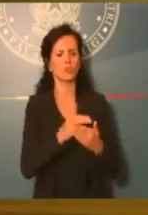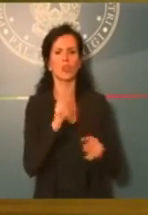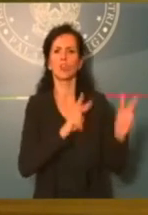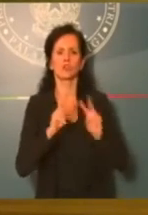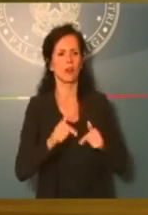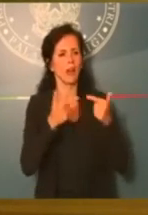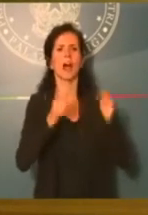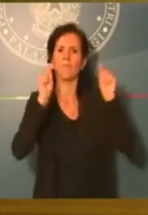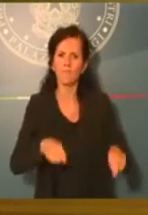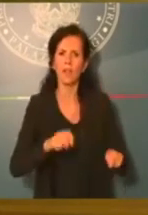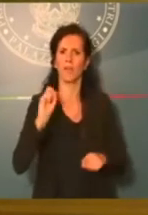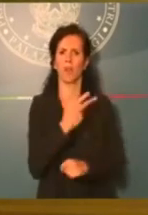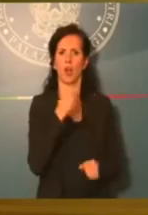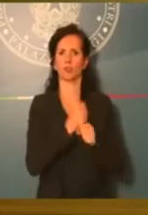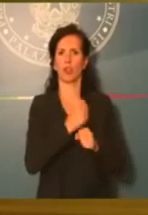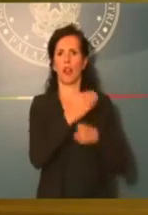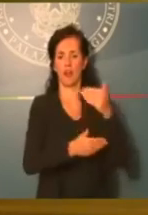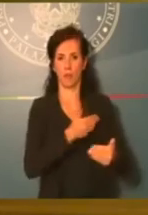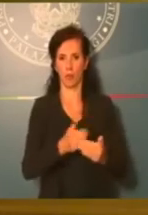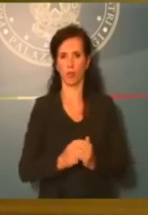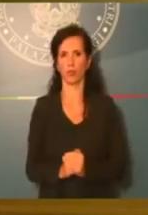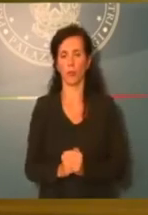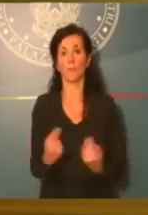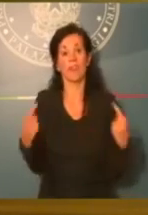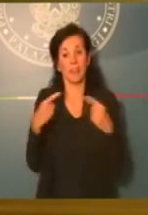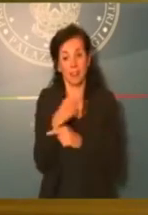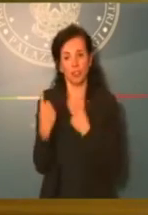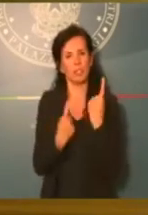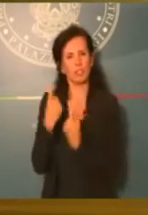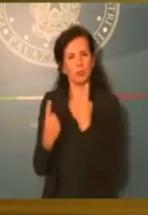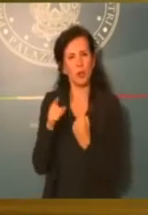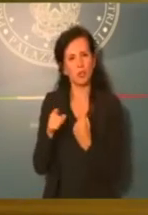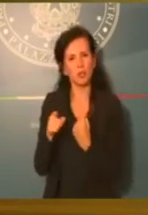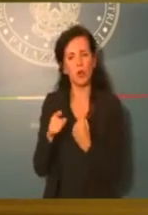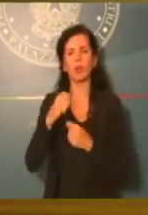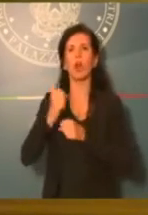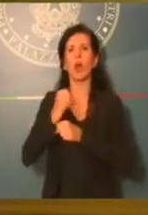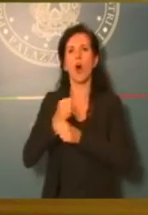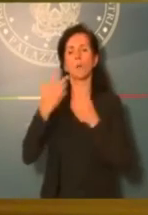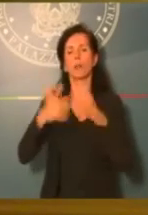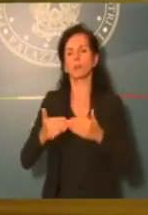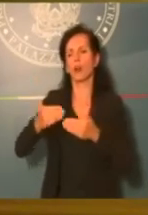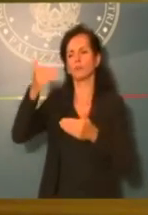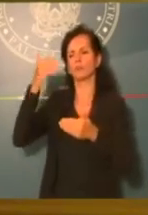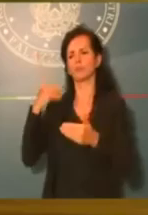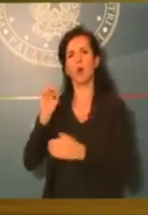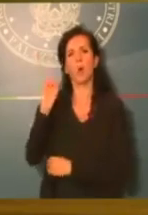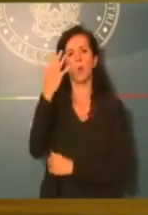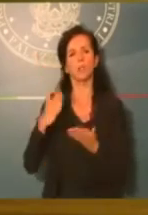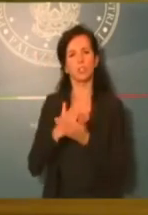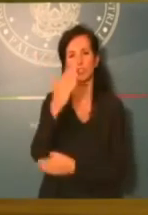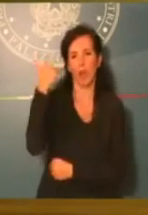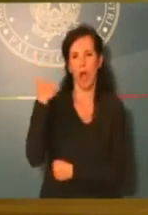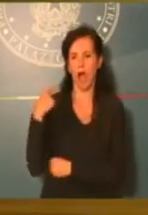lavori. E poi laddove si sono stratificate nel tempo le famose opere di cui si parla da 15 anni, che tante volte